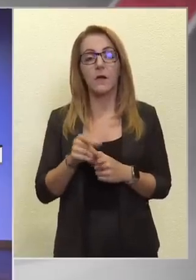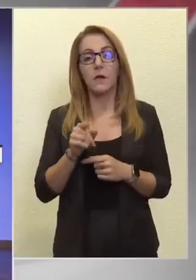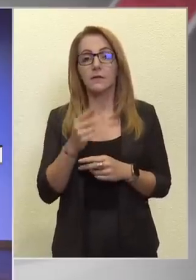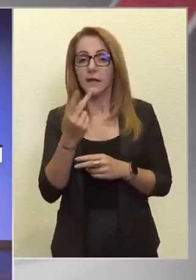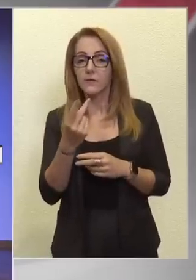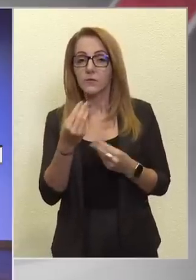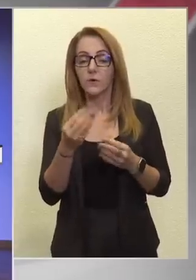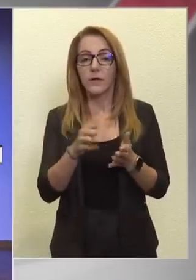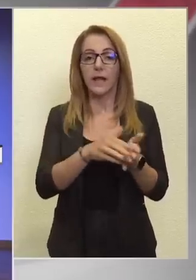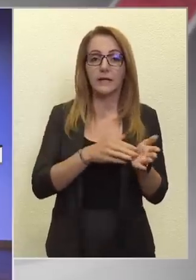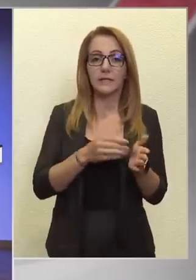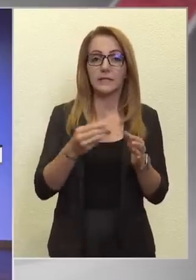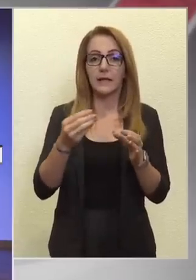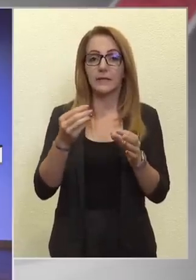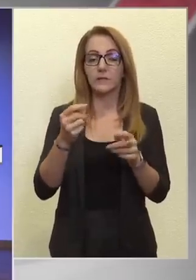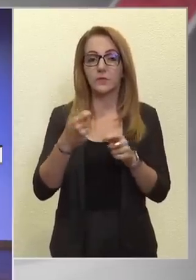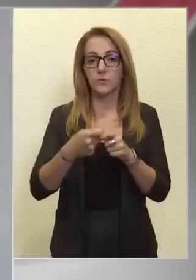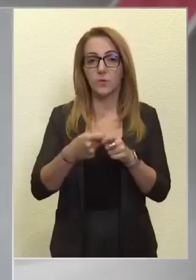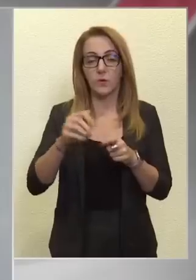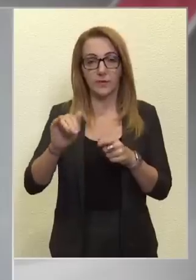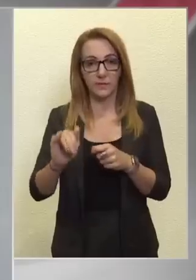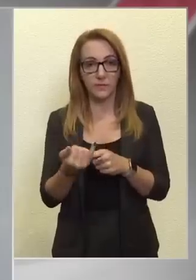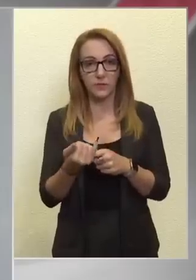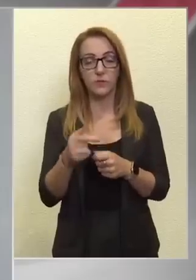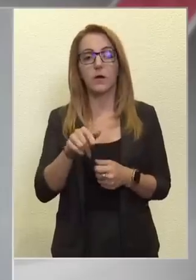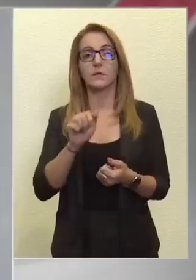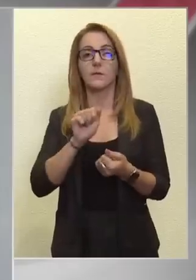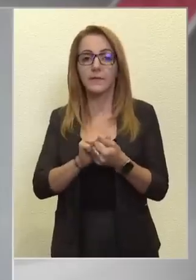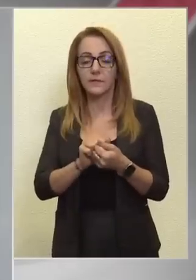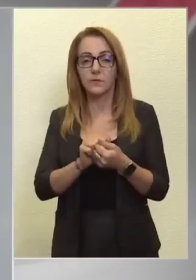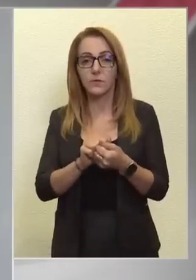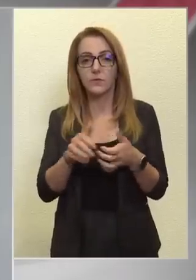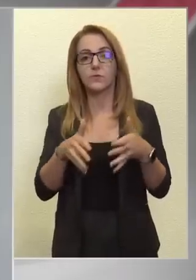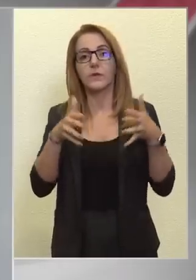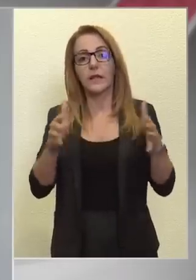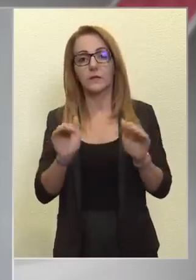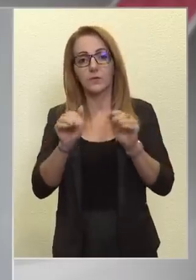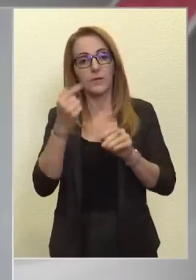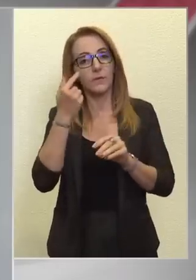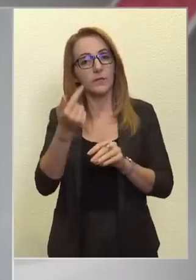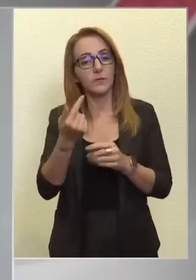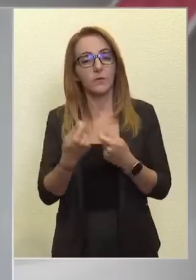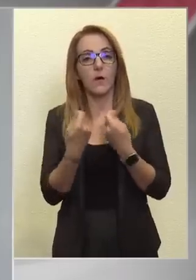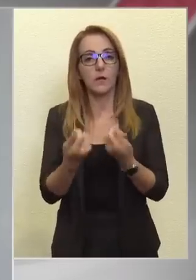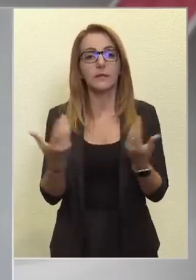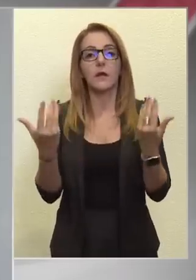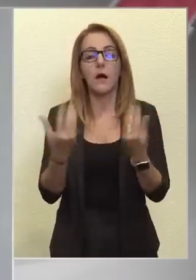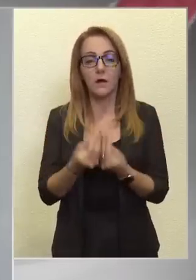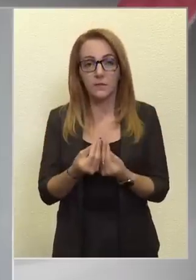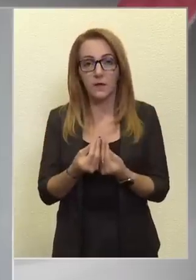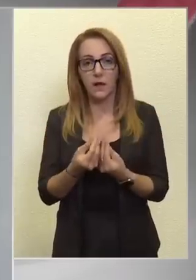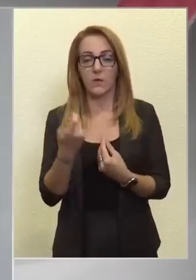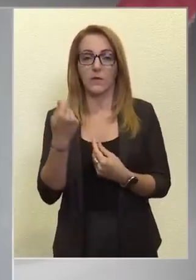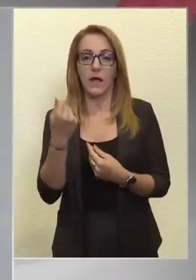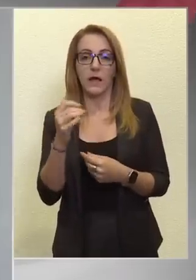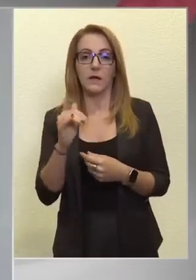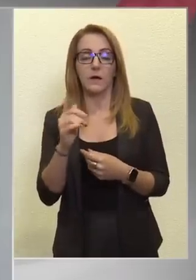el spórolni. Mindestről az biztos, hogy jelentős támogatást tudunk adni. Ma azzal, hogy nem kell az